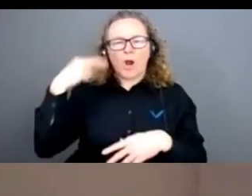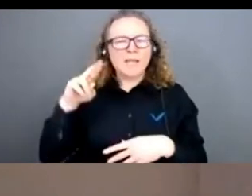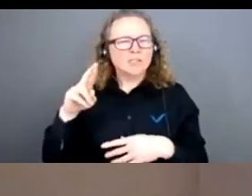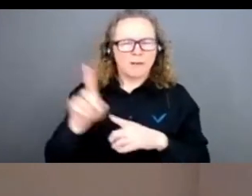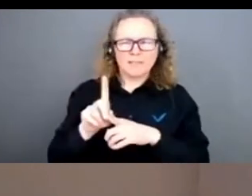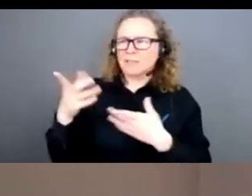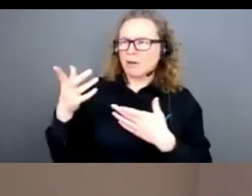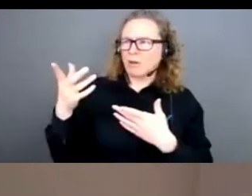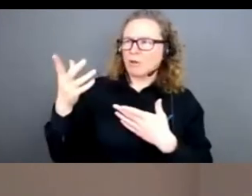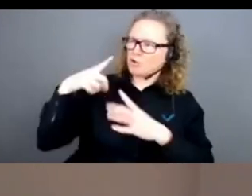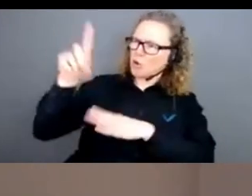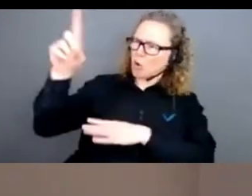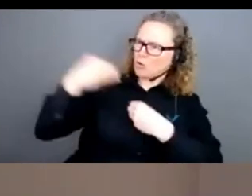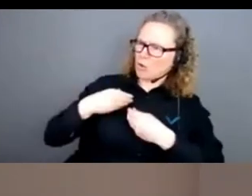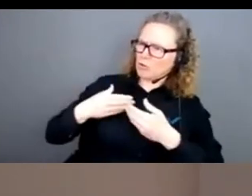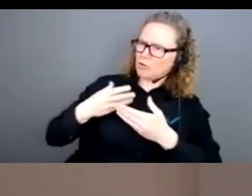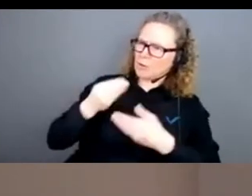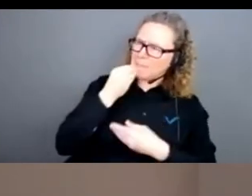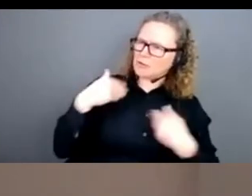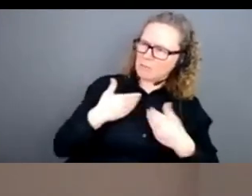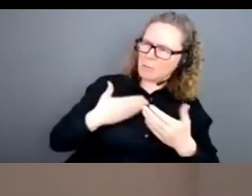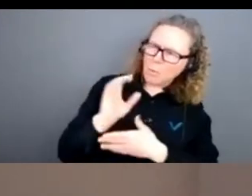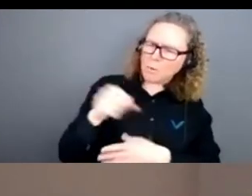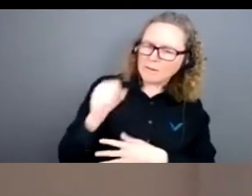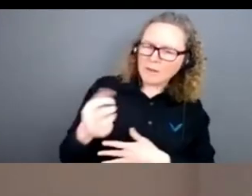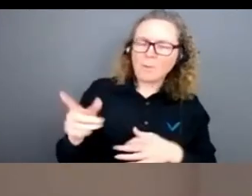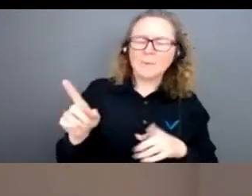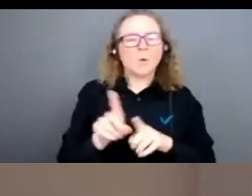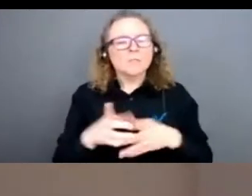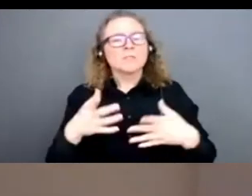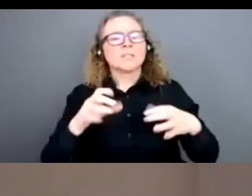manger des animaux ? Des questions économiques, des questions anthropologiques, sociologiques,